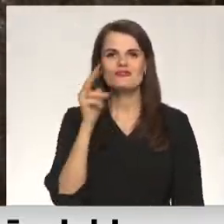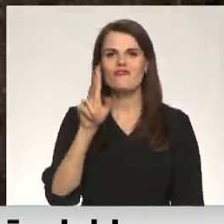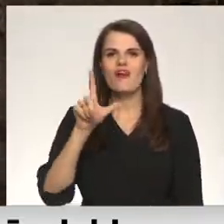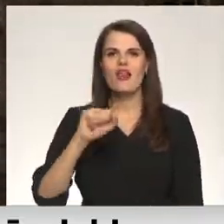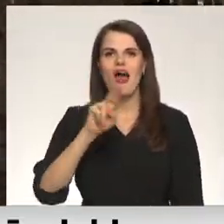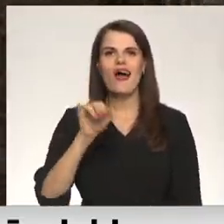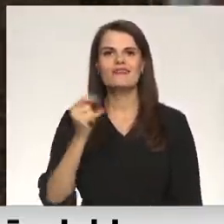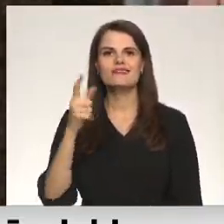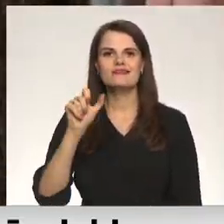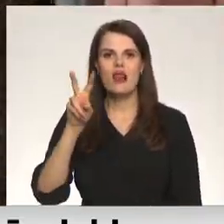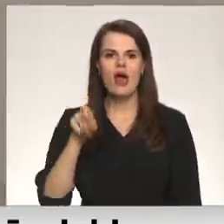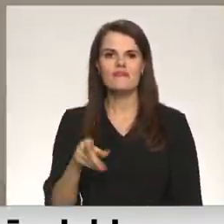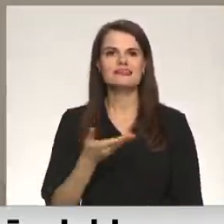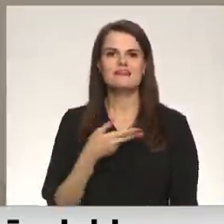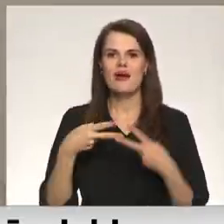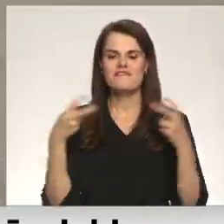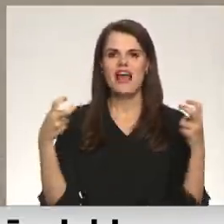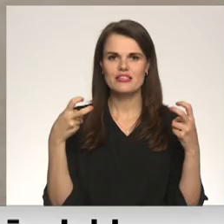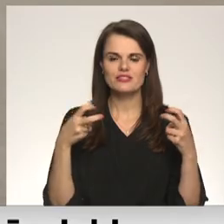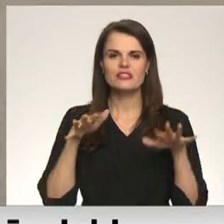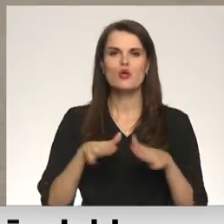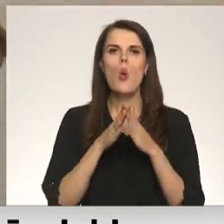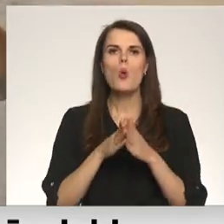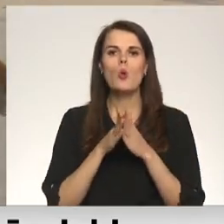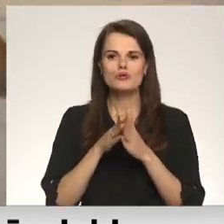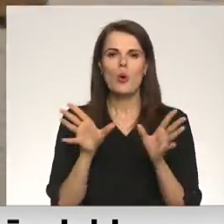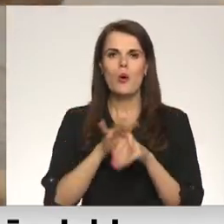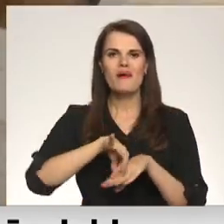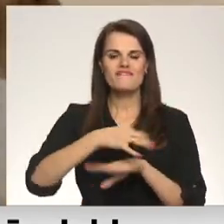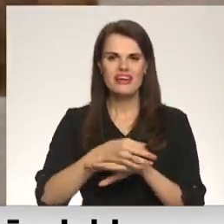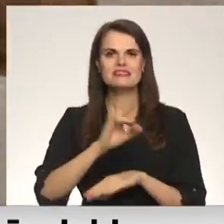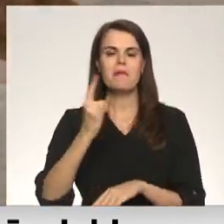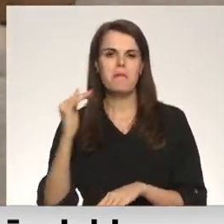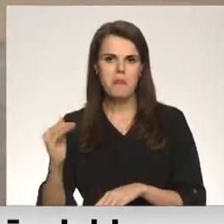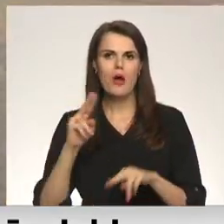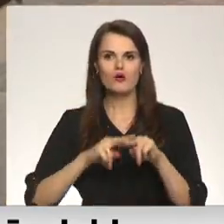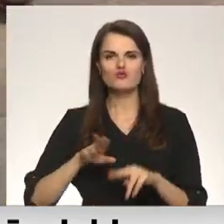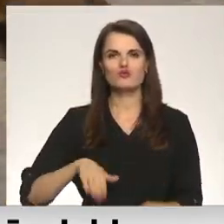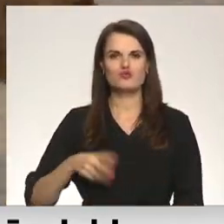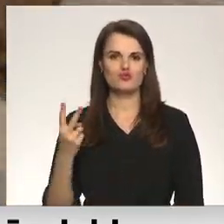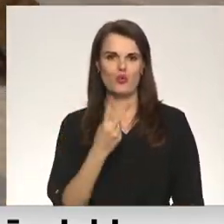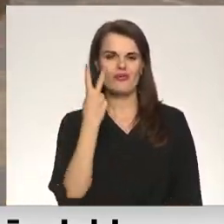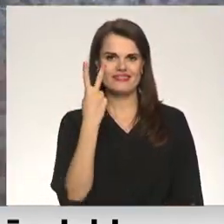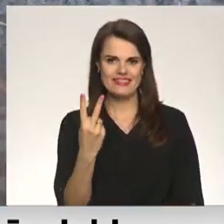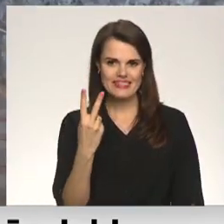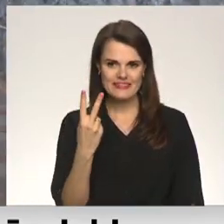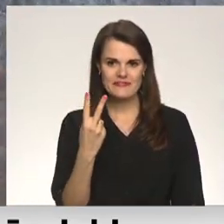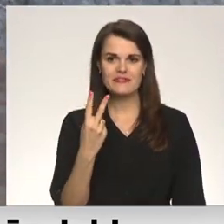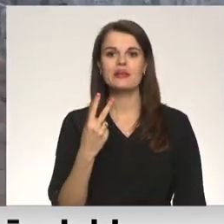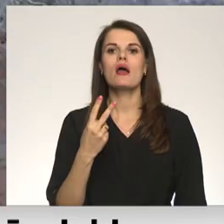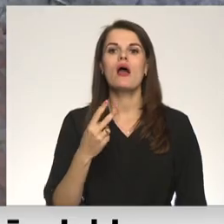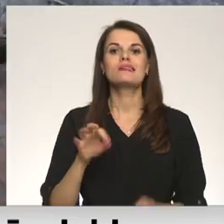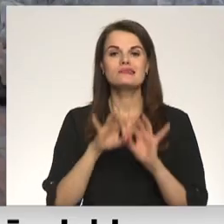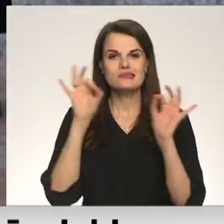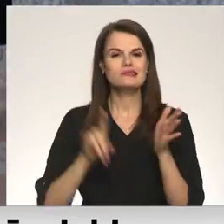pagaidumājām sauc viesnīcu ludzā. Šeit viņa apmetusies ar vīru, bērnu un ģimenes mīluļiem, diviem labradoriem. Lai gan jau